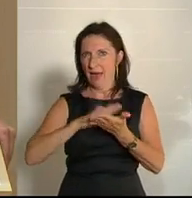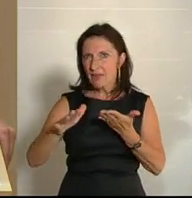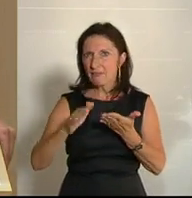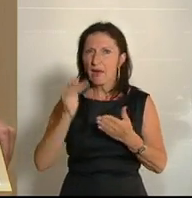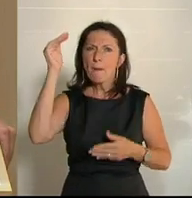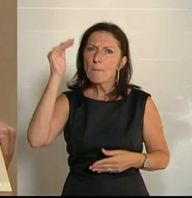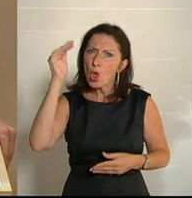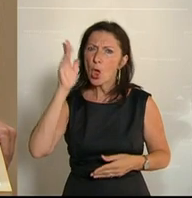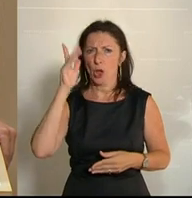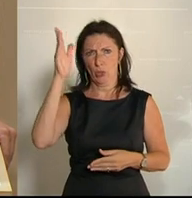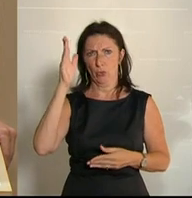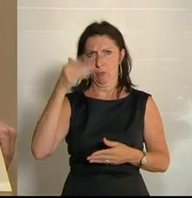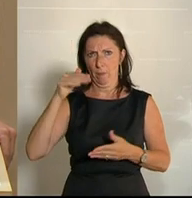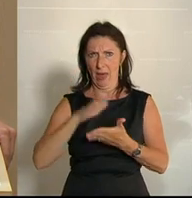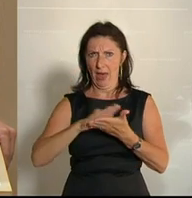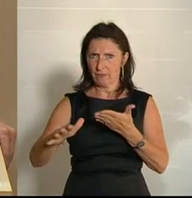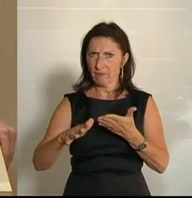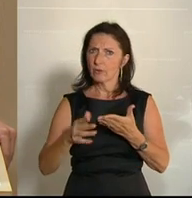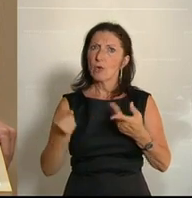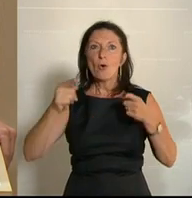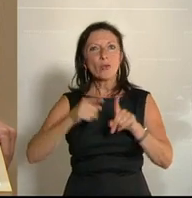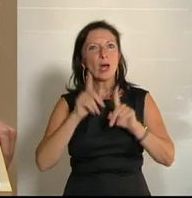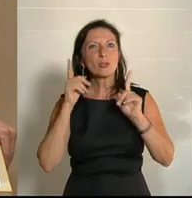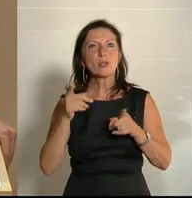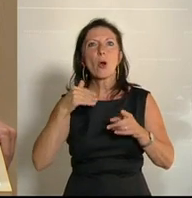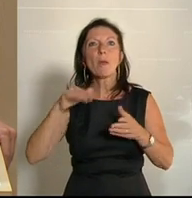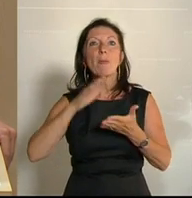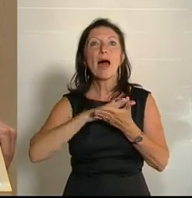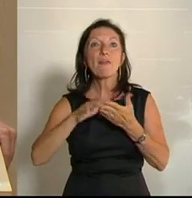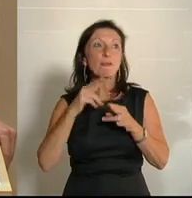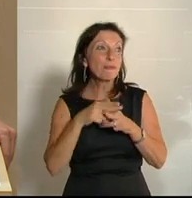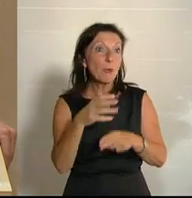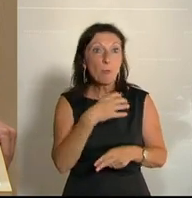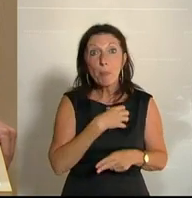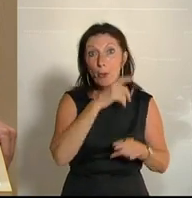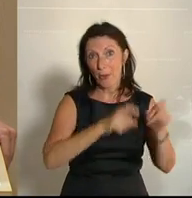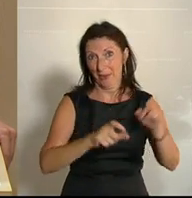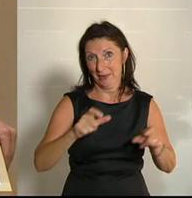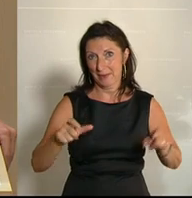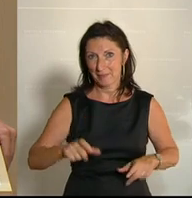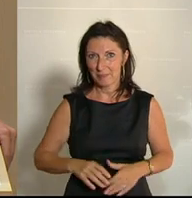die Behörden und gleichzeitig auch eine Vereinfachung für die Bürgerinnen und Bürger.